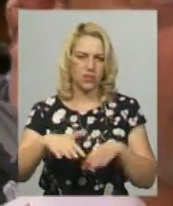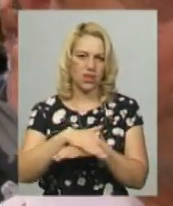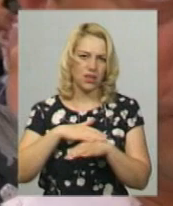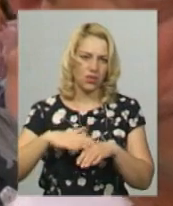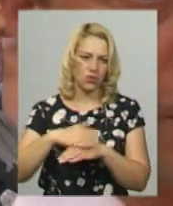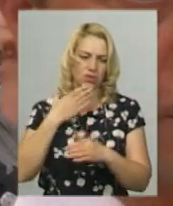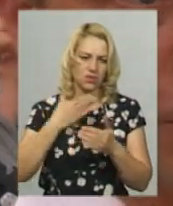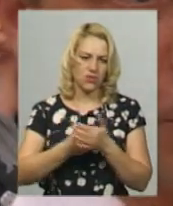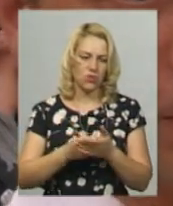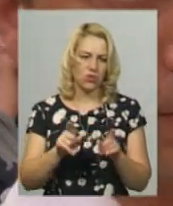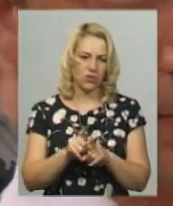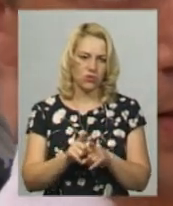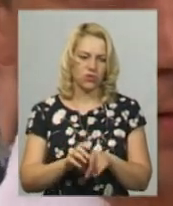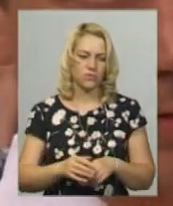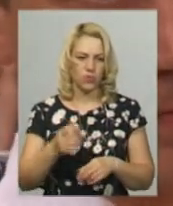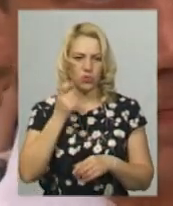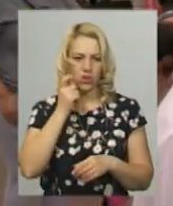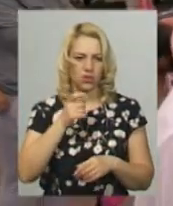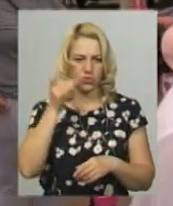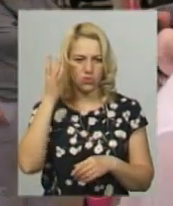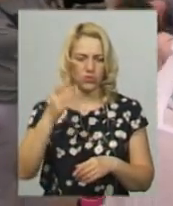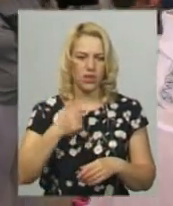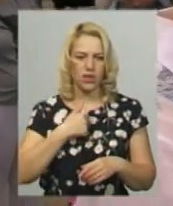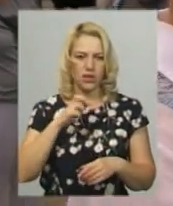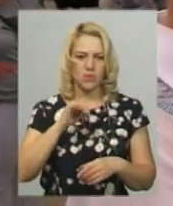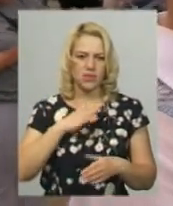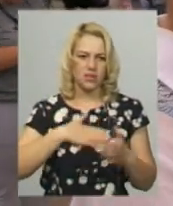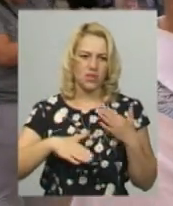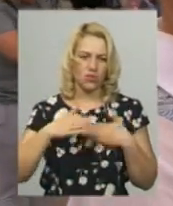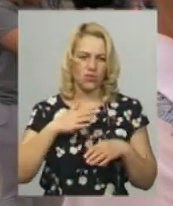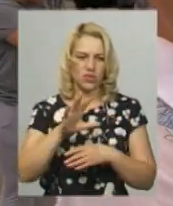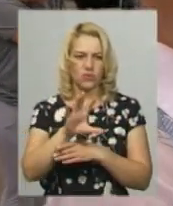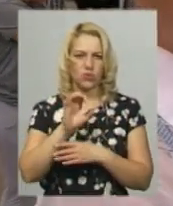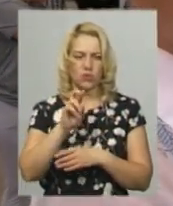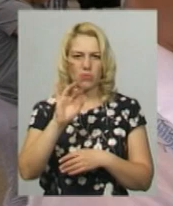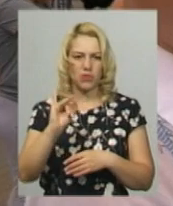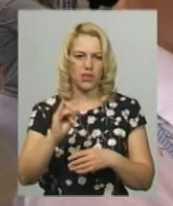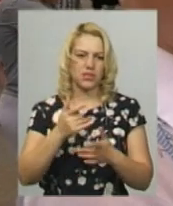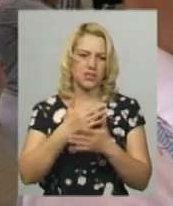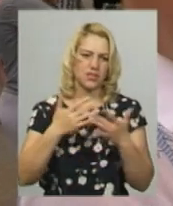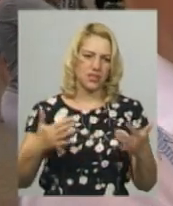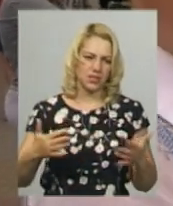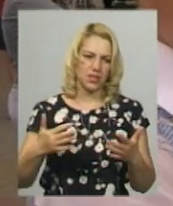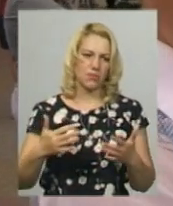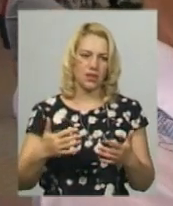свою, першу чергу, культуру українську. Я би з задоволенням сфотографувався з різними